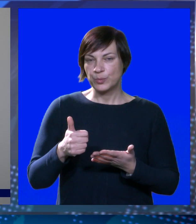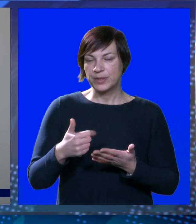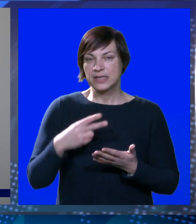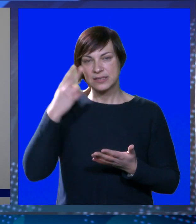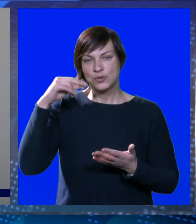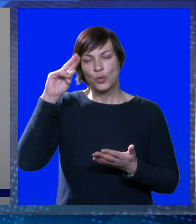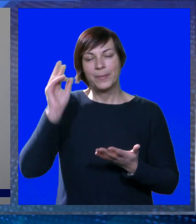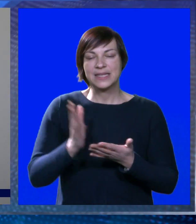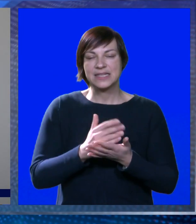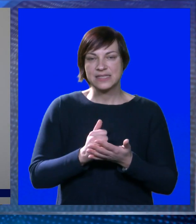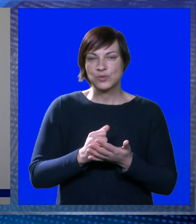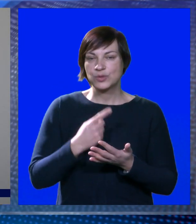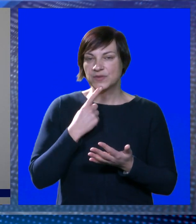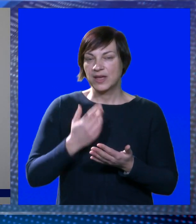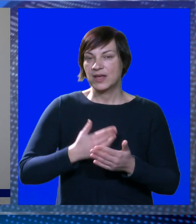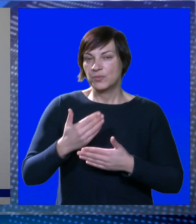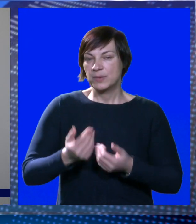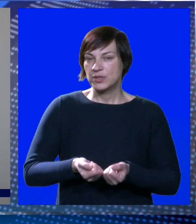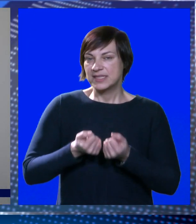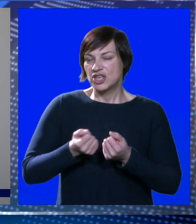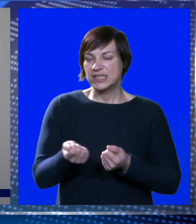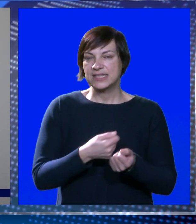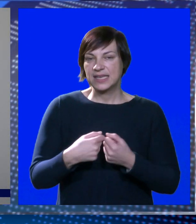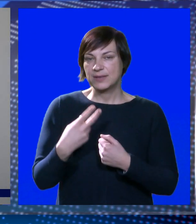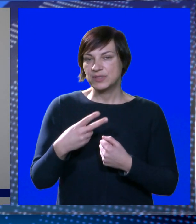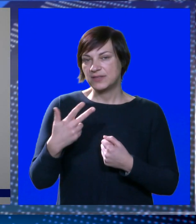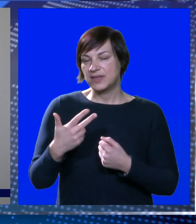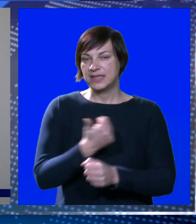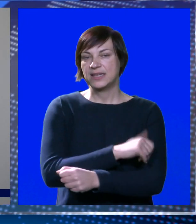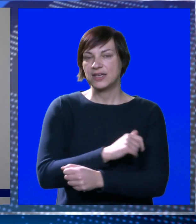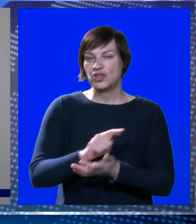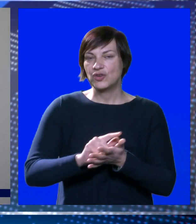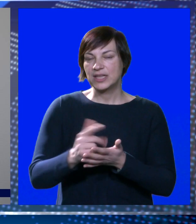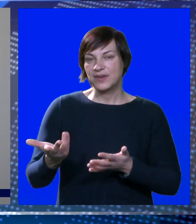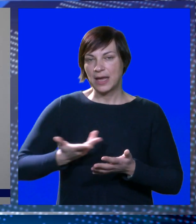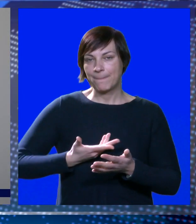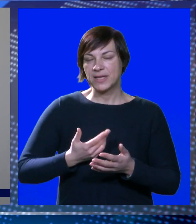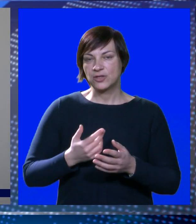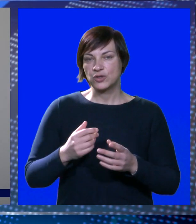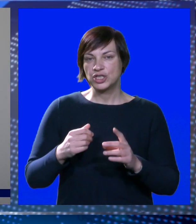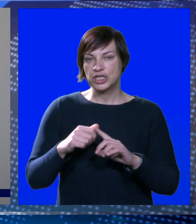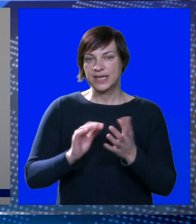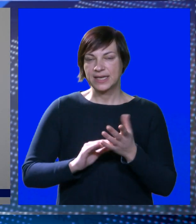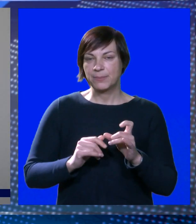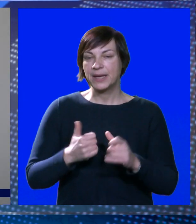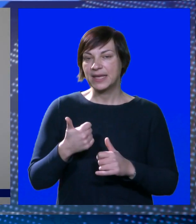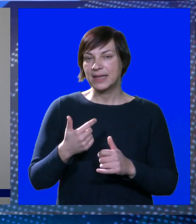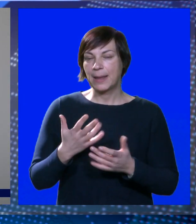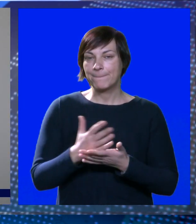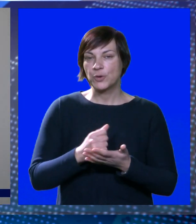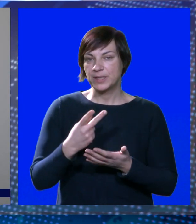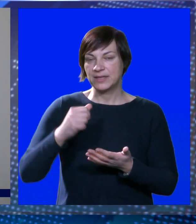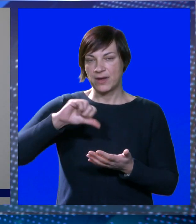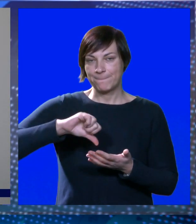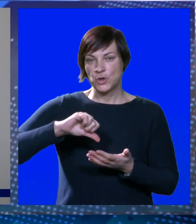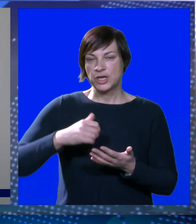skupljati iskustvo kako bi oni mogli nositi ekipu za dvije, tri godine kad njihovo vrijeme dođe. Roko Krmek je stvari jednu pobjedu i dva